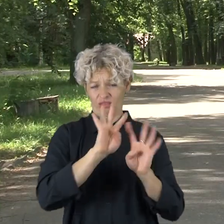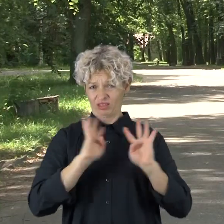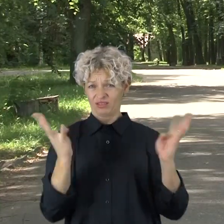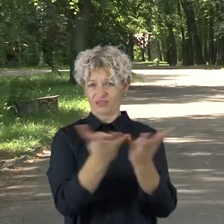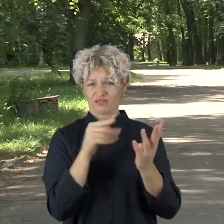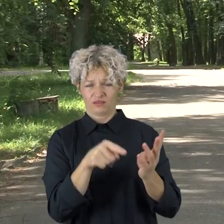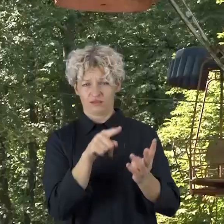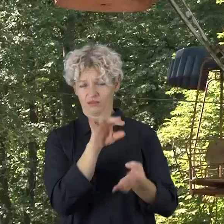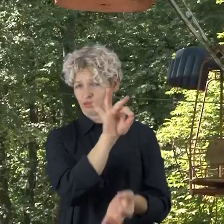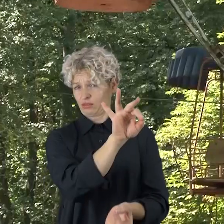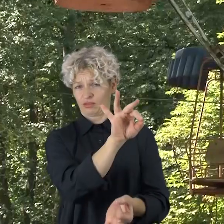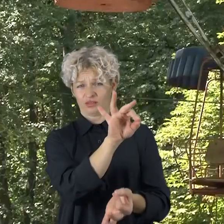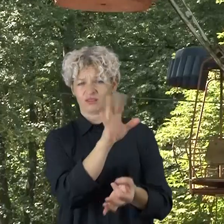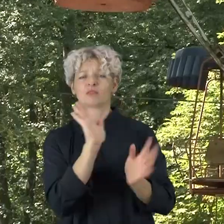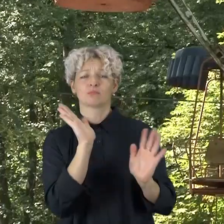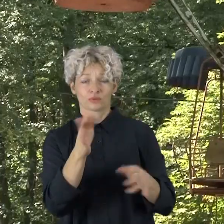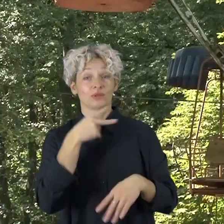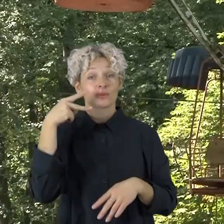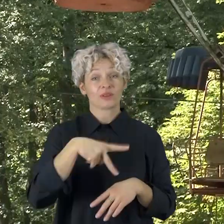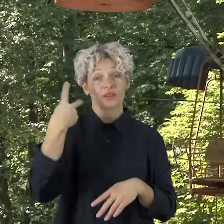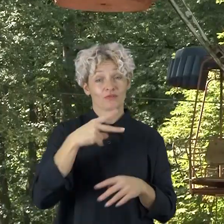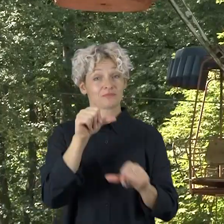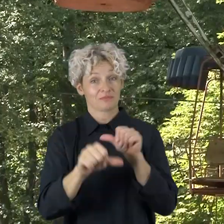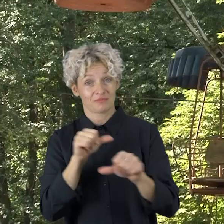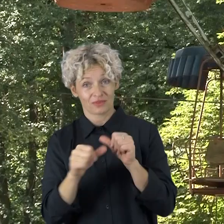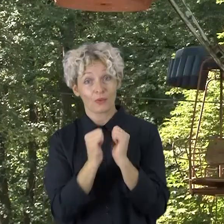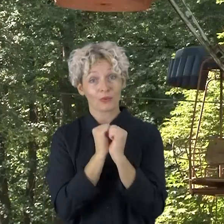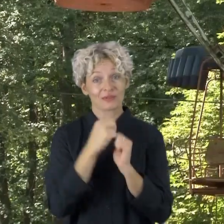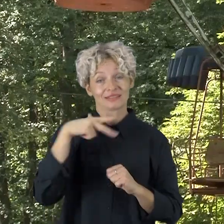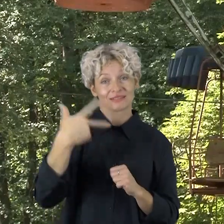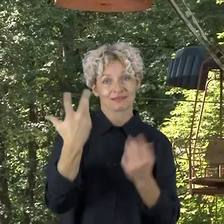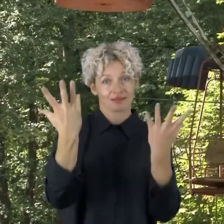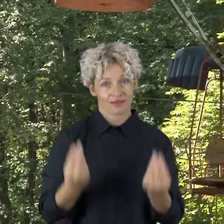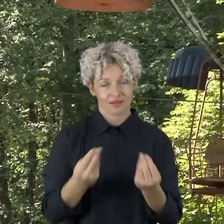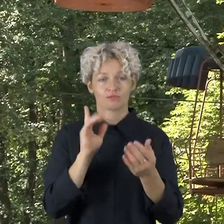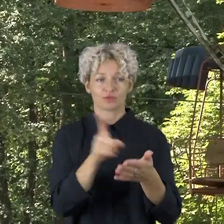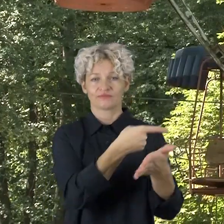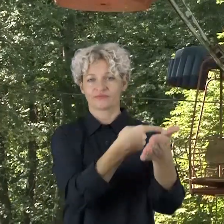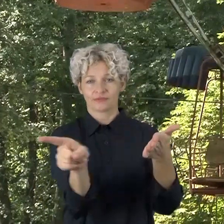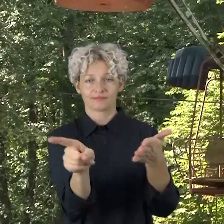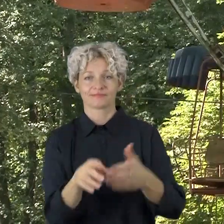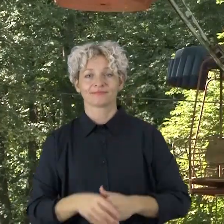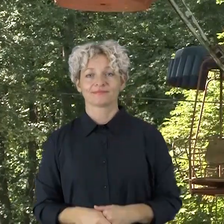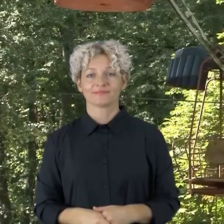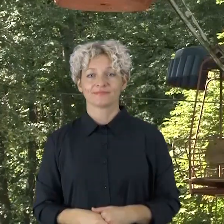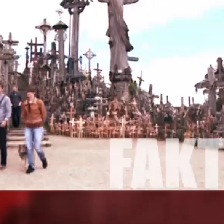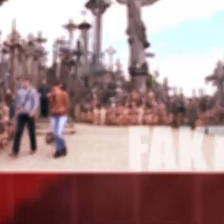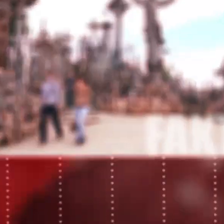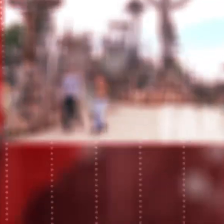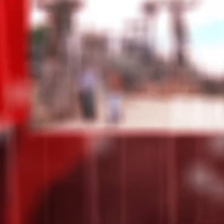saugumą yra aptvirti. Planuojama, kad jie bus demontuoti iki 2020 metų rugsėjo 30 dienos.